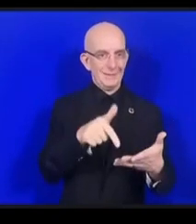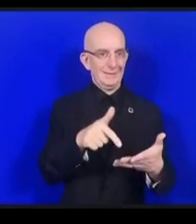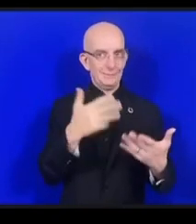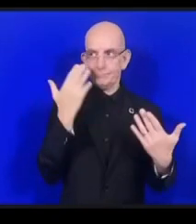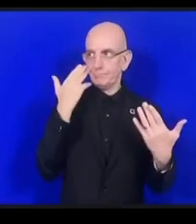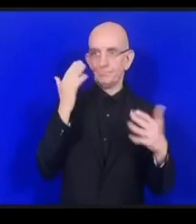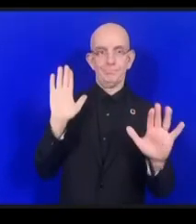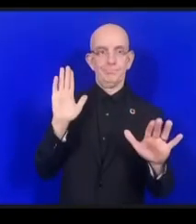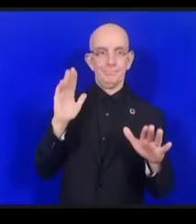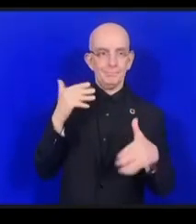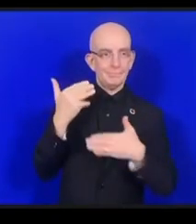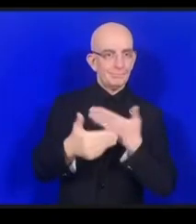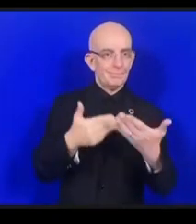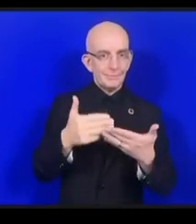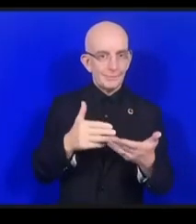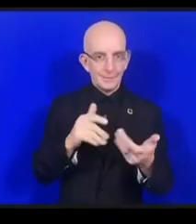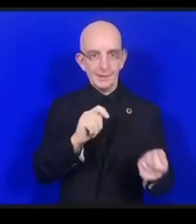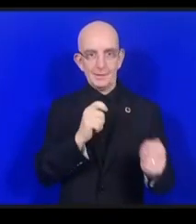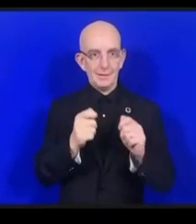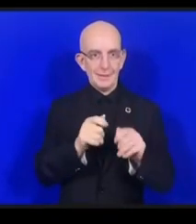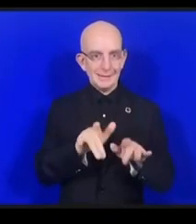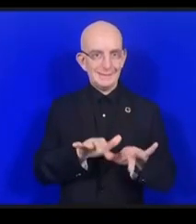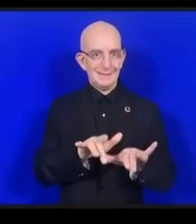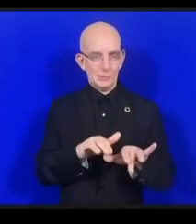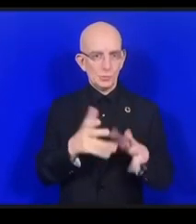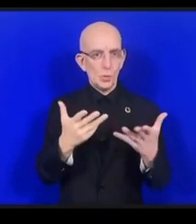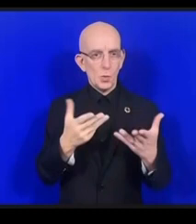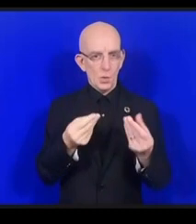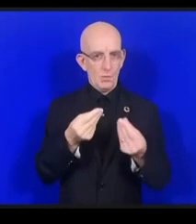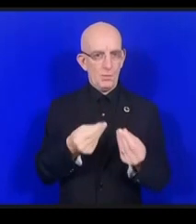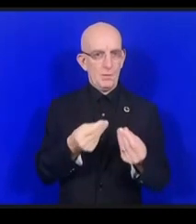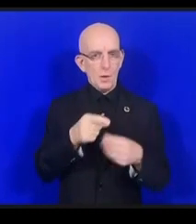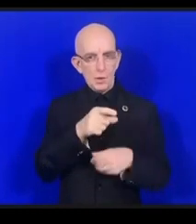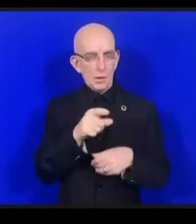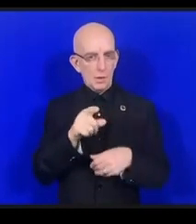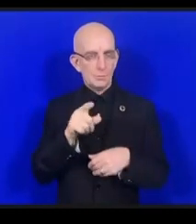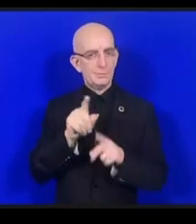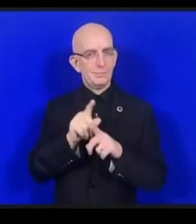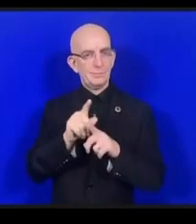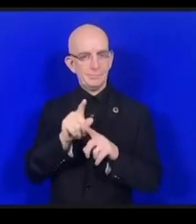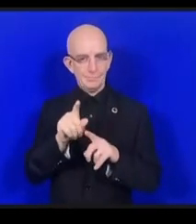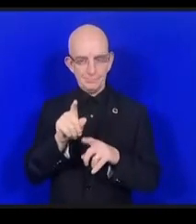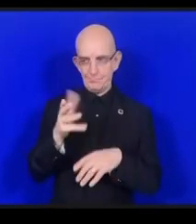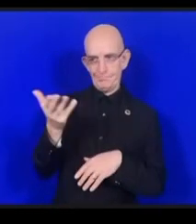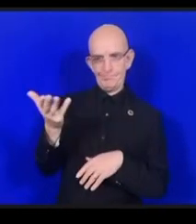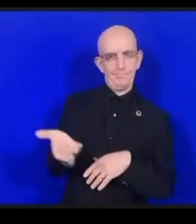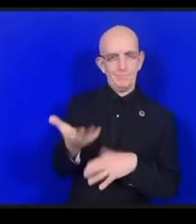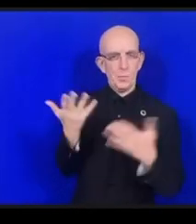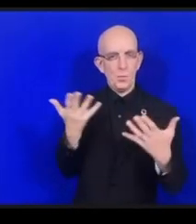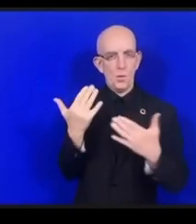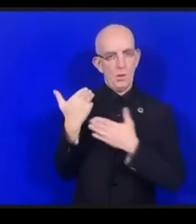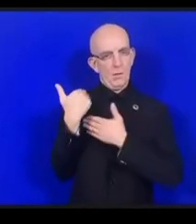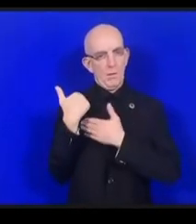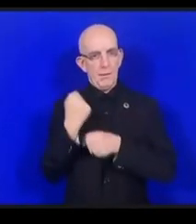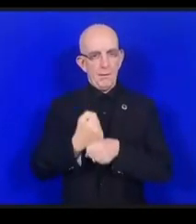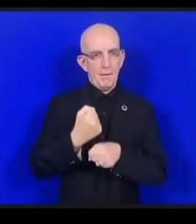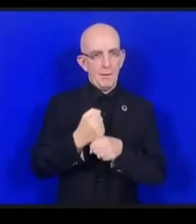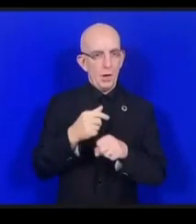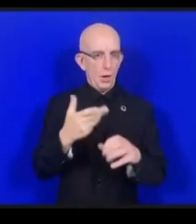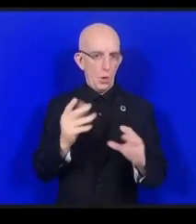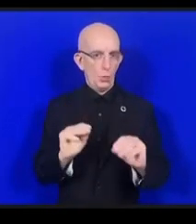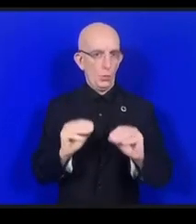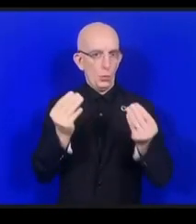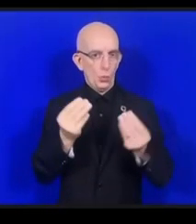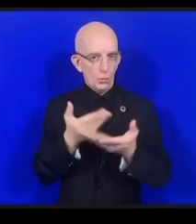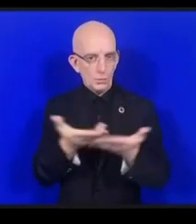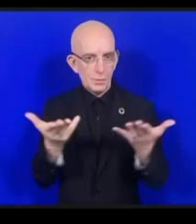de la jeunesse sur les valeurs de l'Internet comment voyez-vous le rôle de la jeunesse et de l'Internet dans l'accélération de la réalisation des ODD et y a